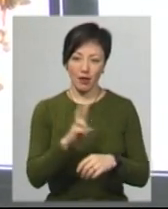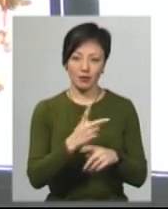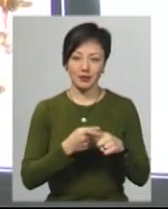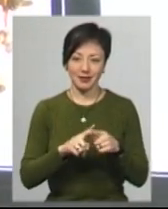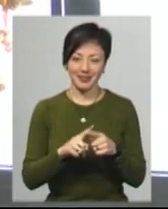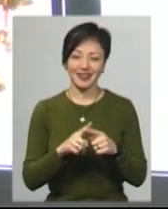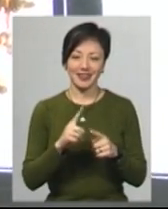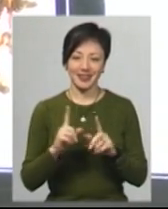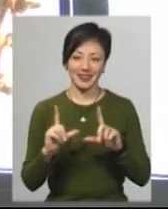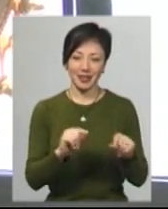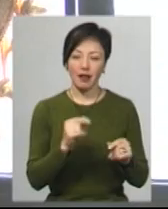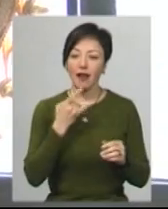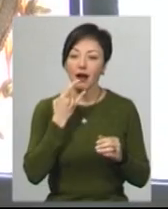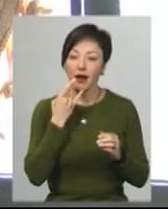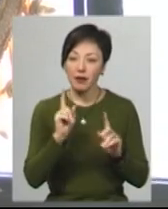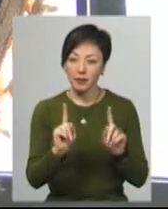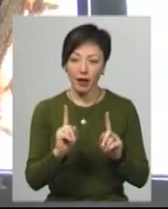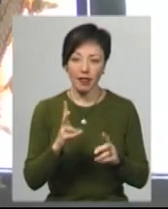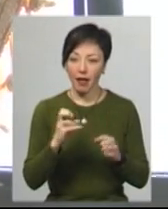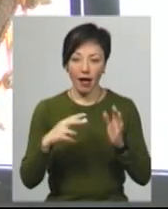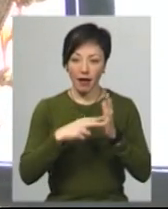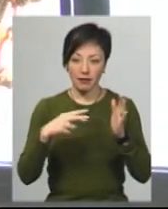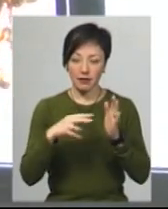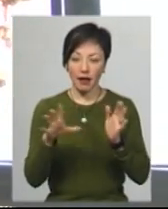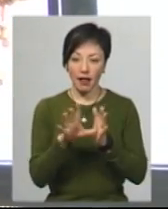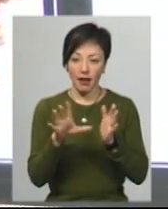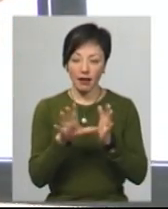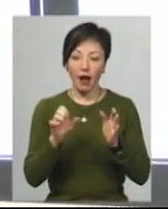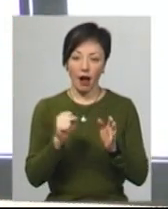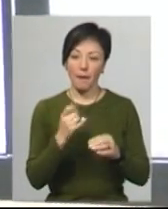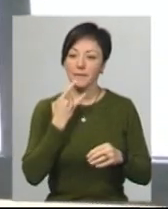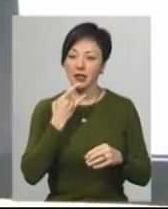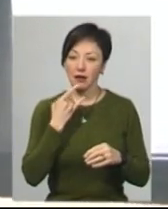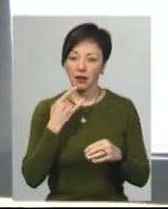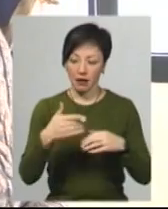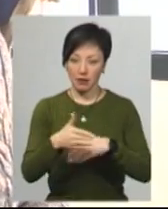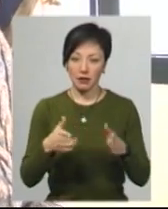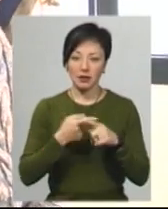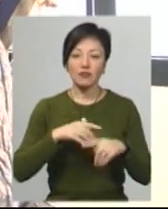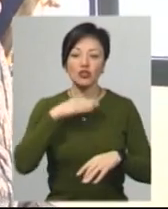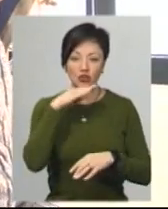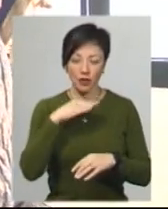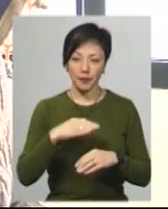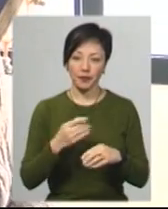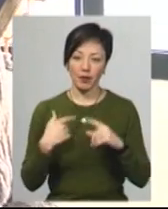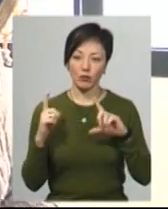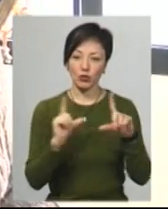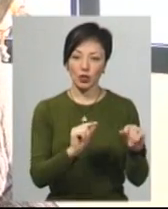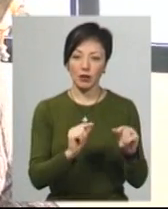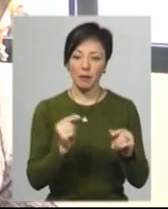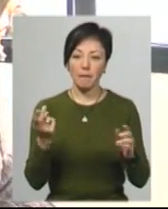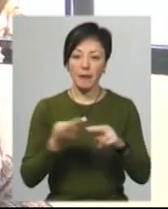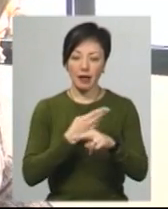біжить на батареях. Не від контактної мережі, а на батареях. І вистачає цього заряду. А ми проїжджаємо без